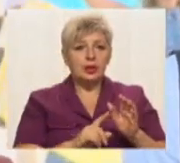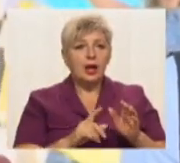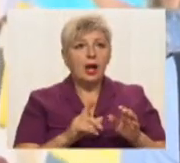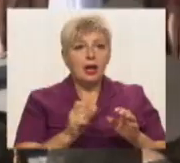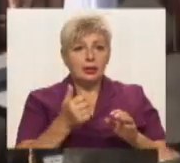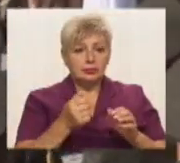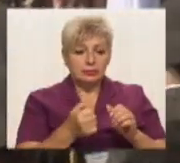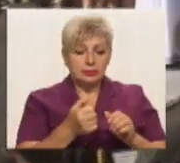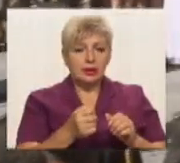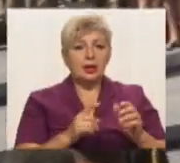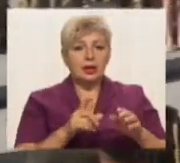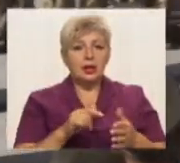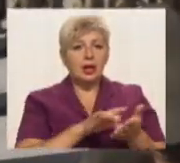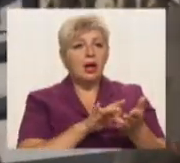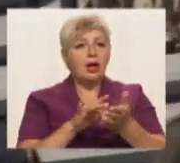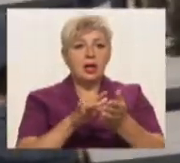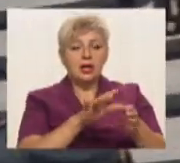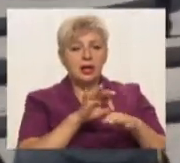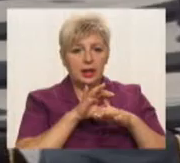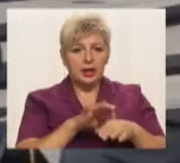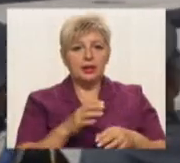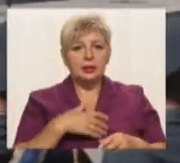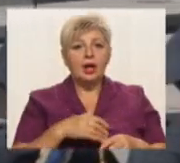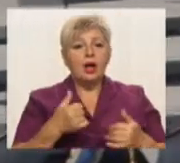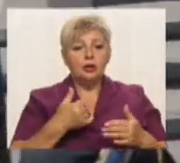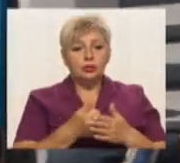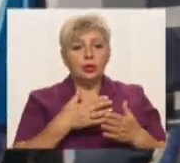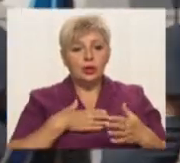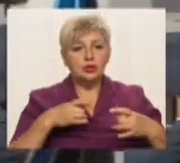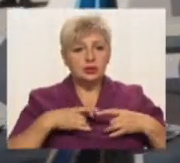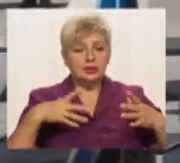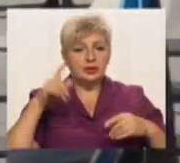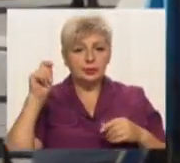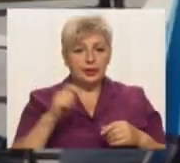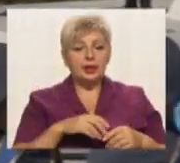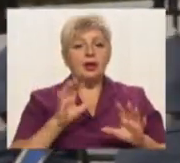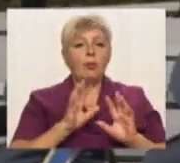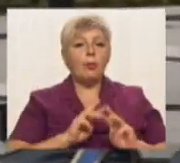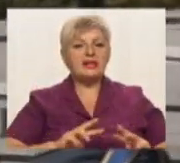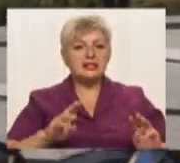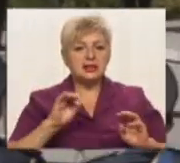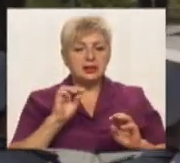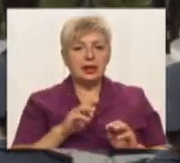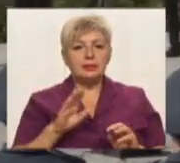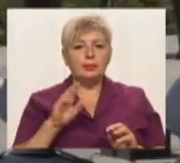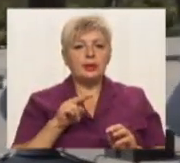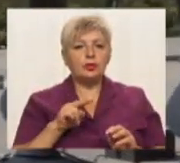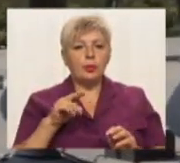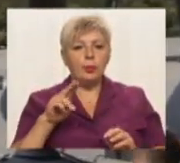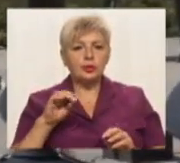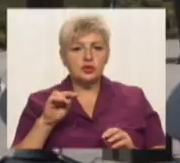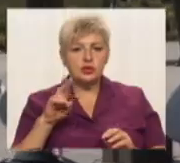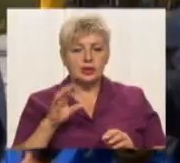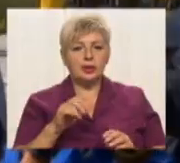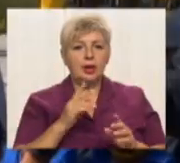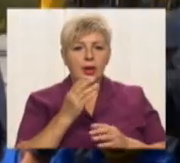який двомовний. З нагоди державного свята до міста приїхав президент України Петро Порошенко. О 9-й ранку розпочинається офіційна частина. Під